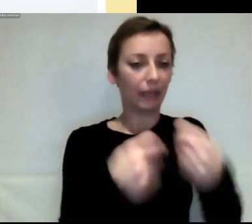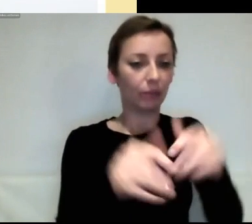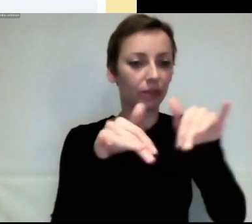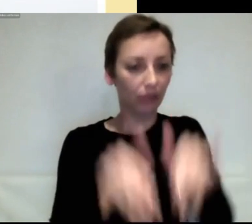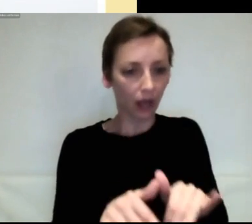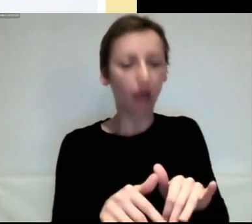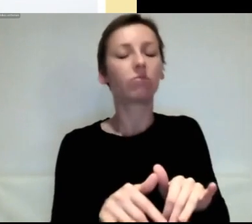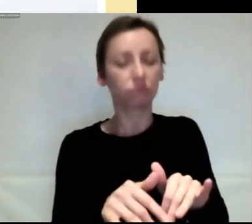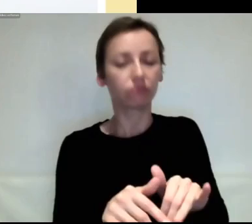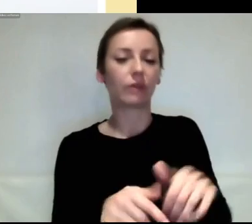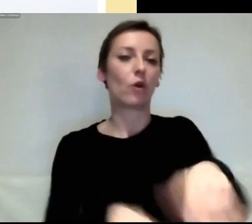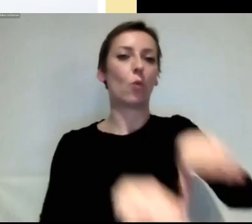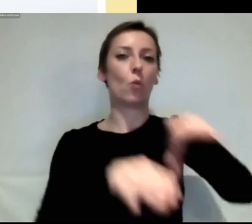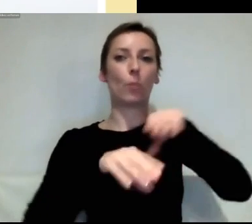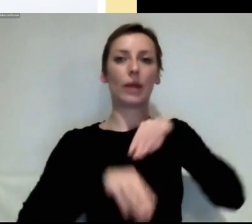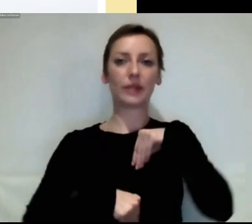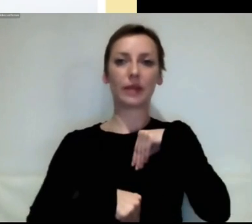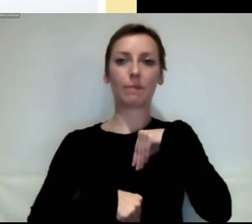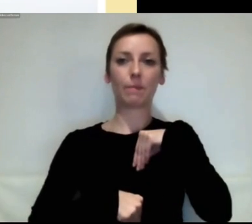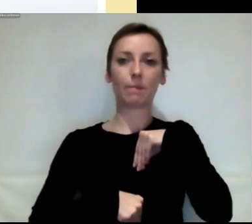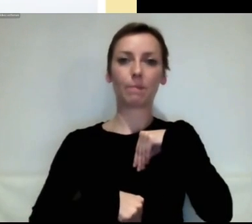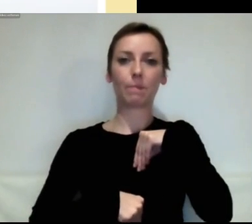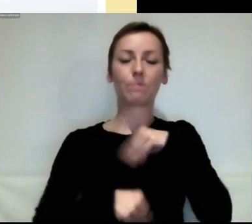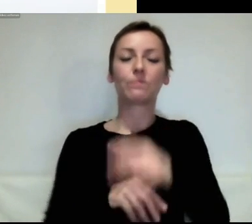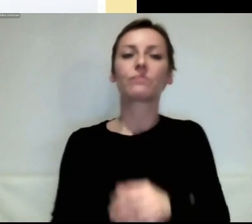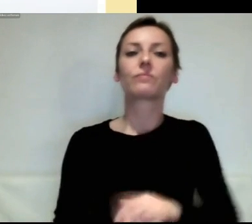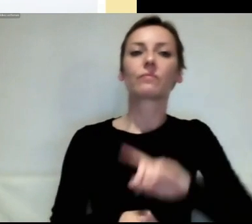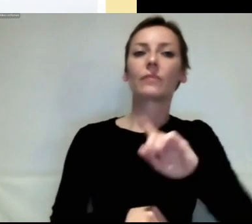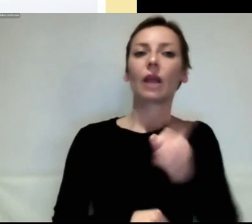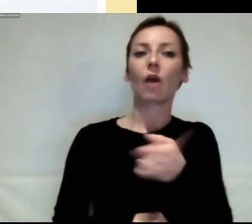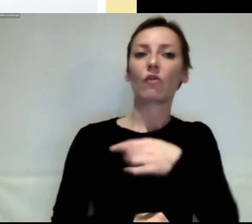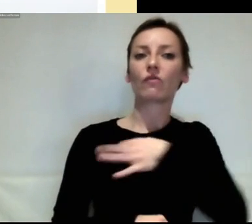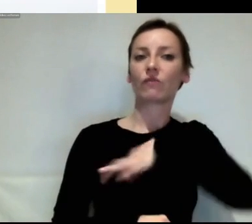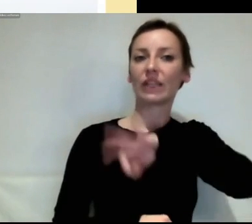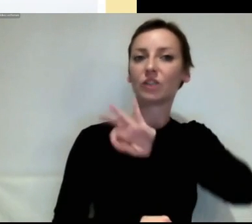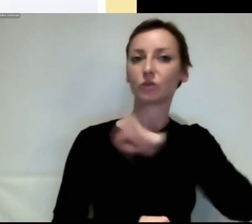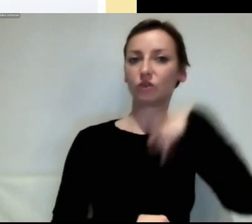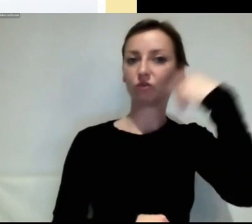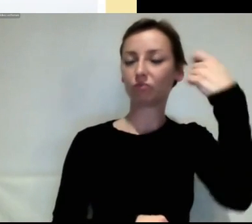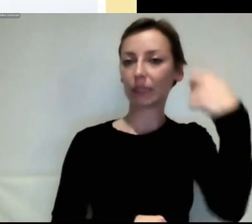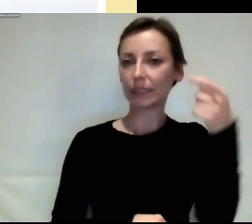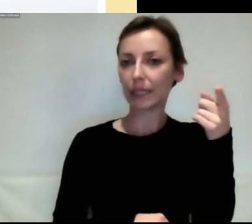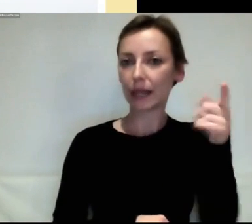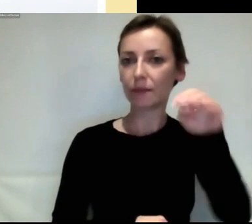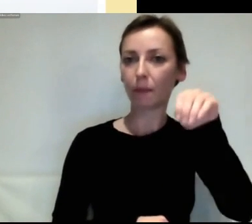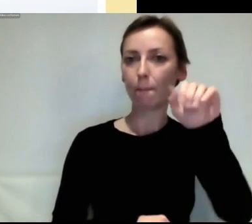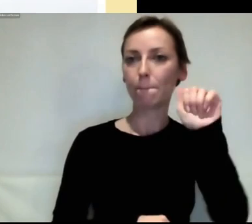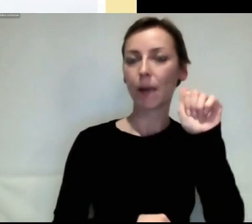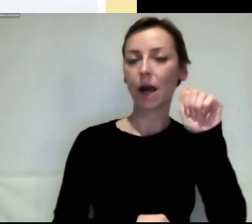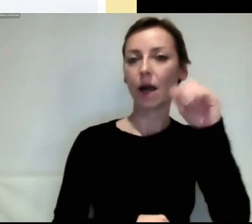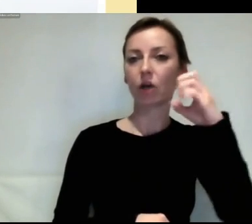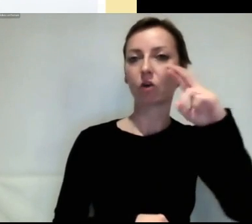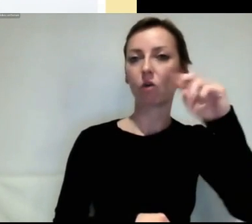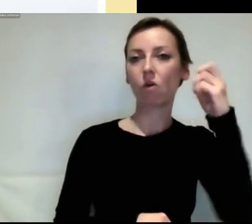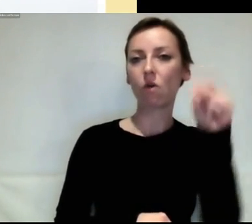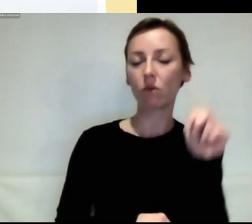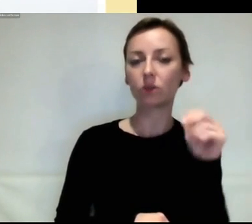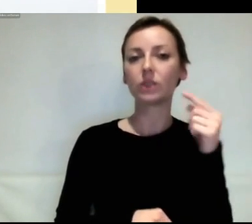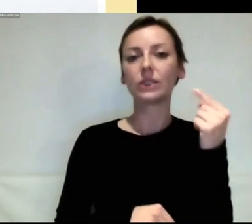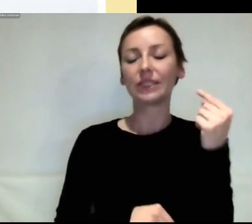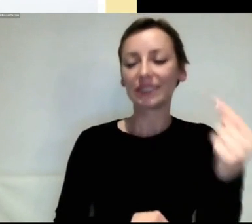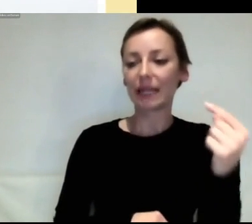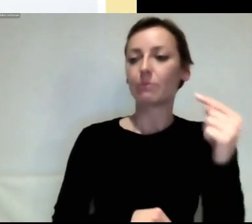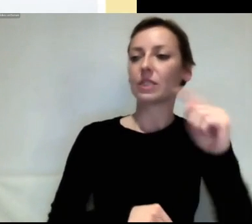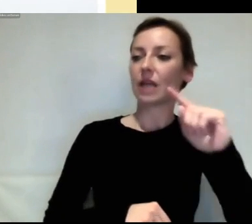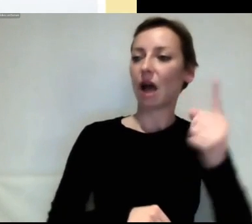ist das Bild hier, da war er auf der, auf beim französischen Klima-BürgerInnenrat und hat gesagt, ich verpflichte